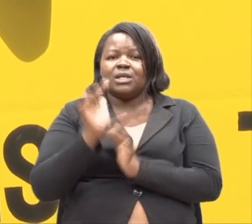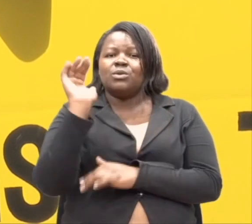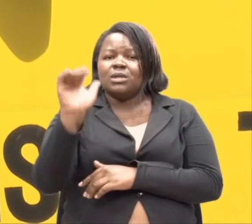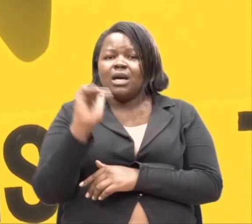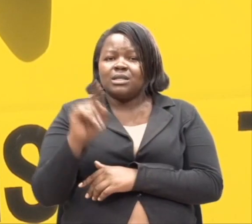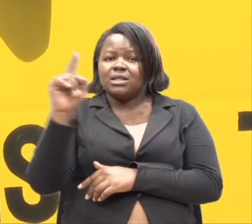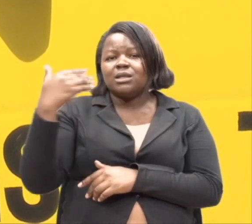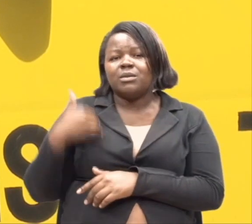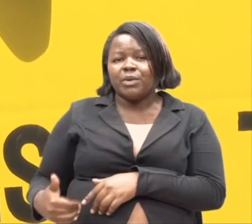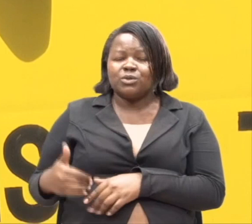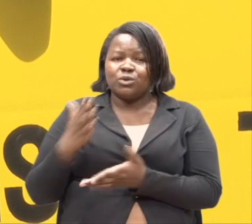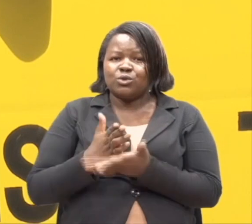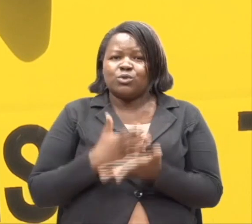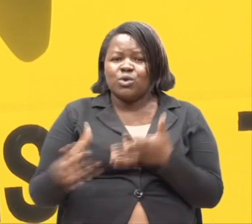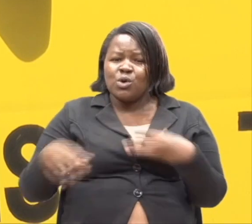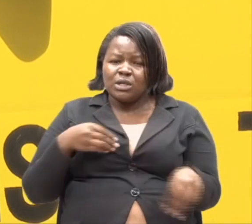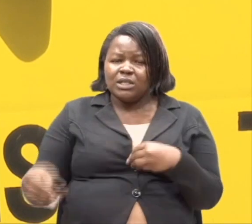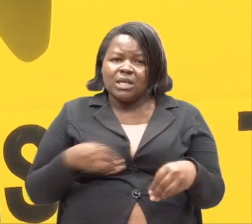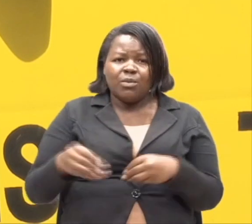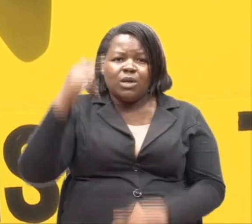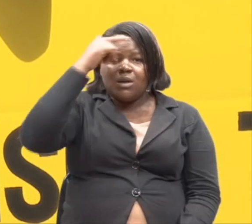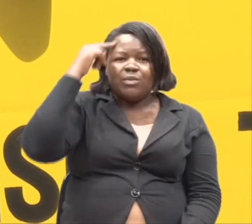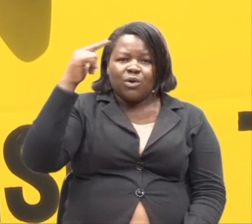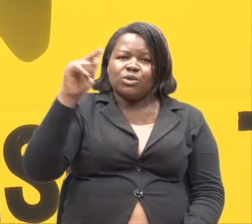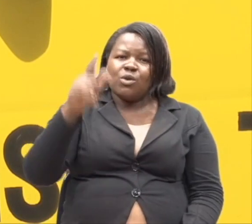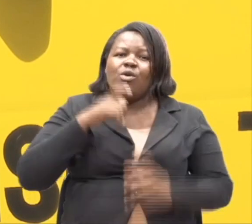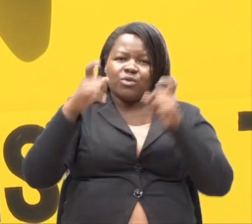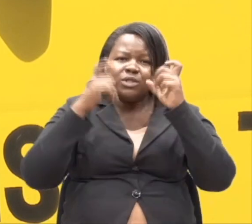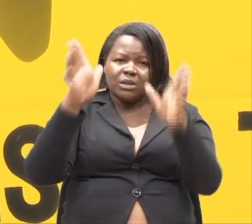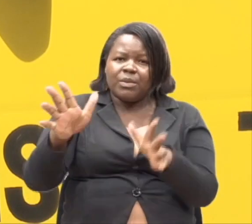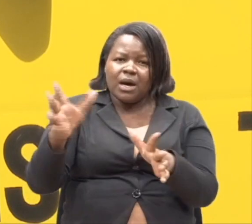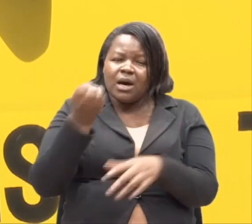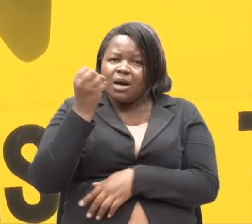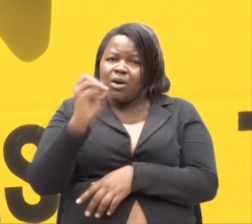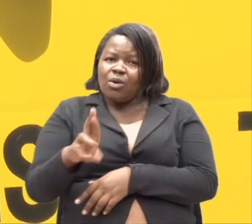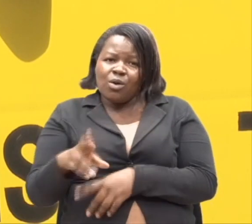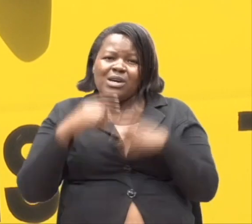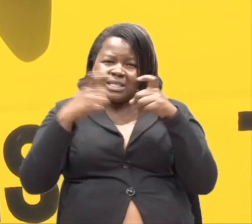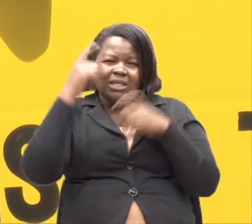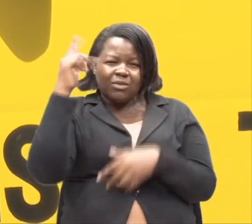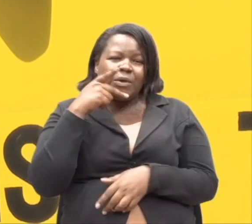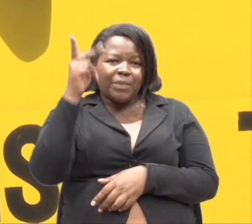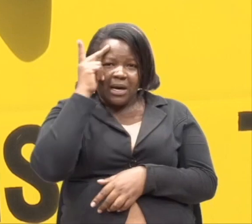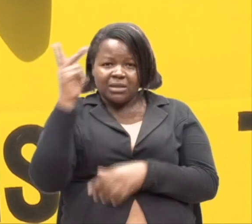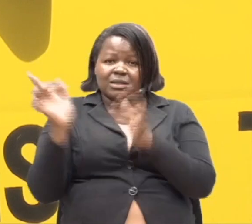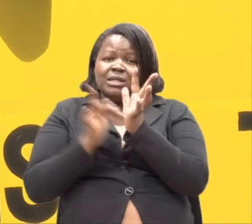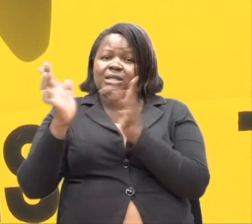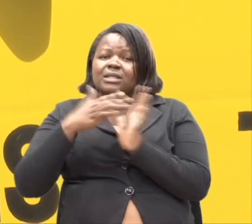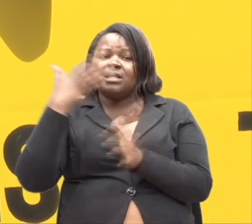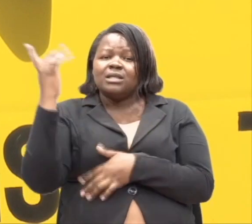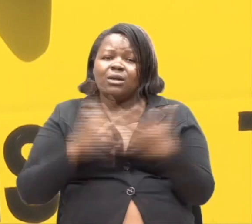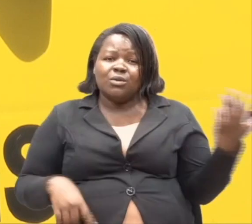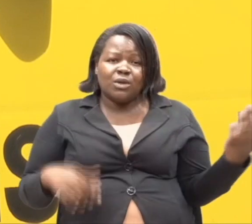waliurizwa. Je, huyu mtu wa melemaa ni dhambi yake. Ni dhambi ya wazazi ama ni nani. Yesu